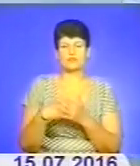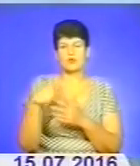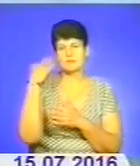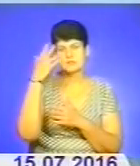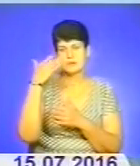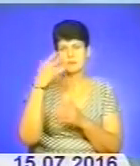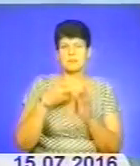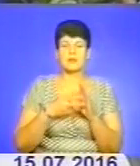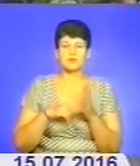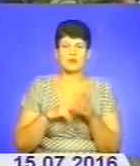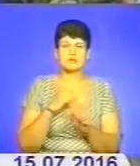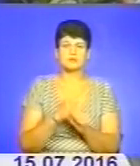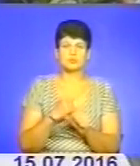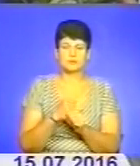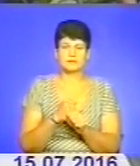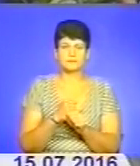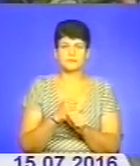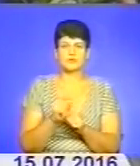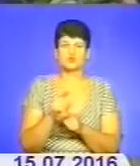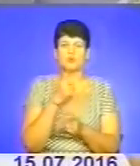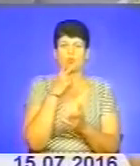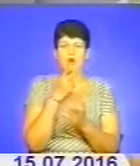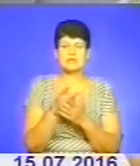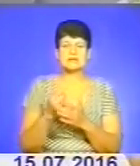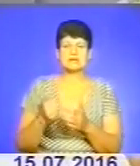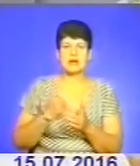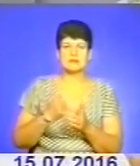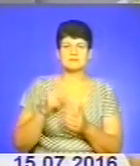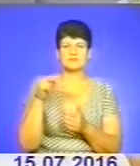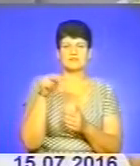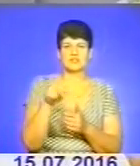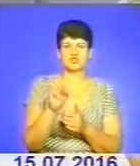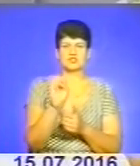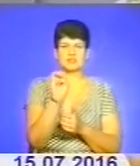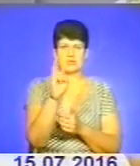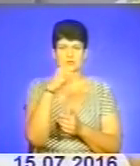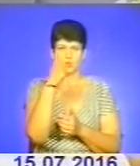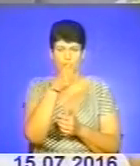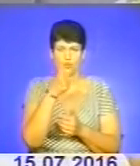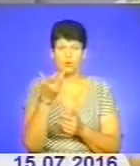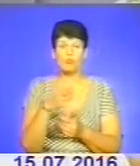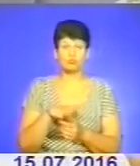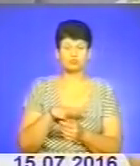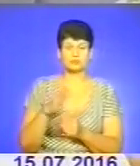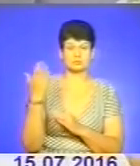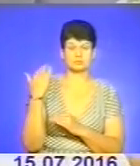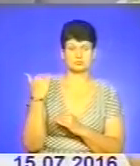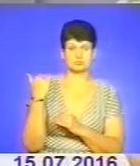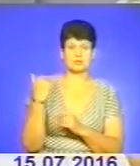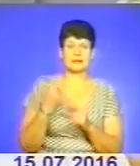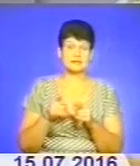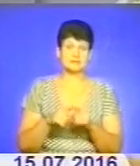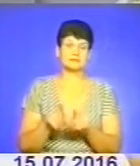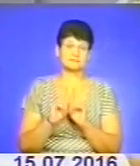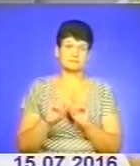планували зробити таким чином, щоб показати армію з 2013 року, якою вона була. Тобто це така точка свирідна,